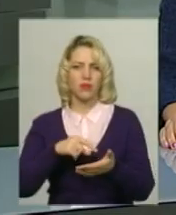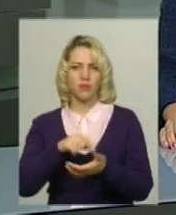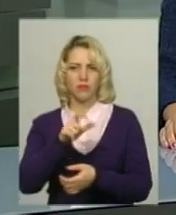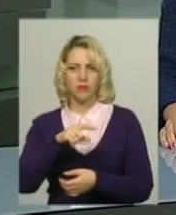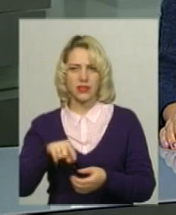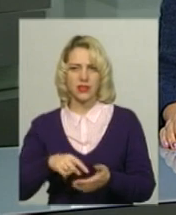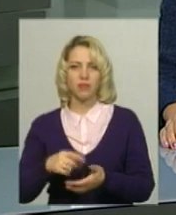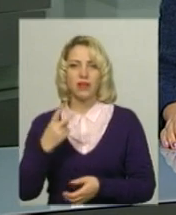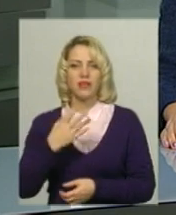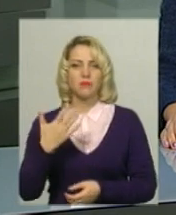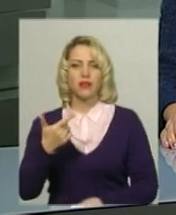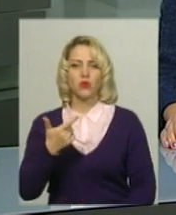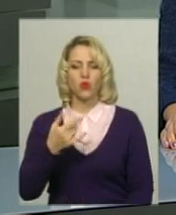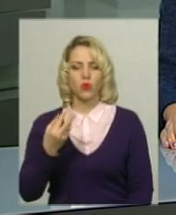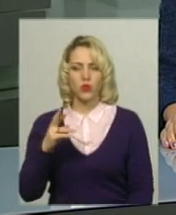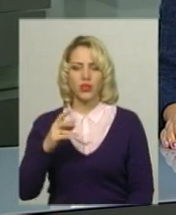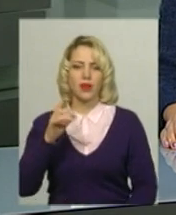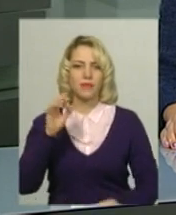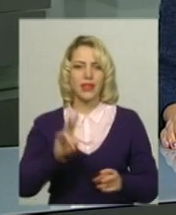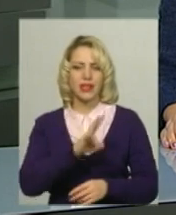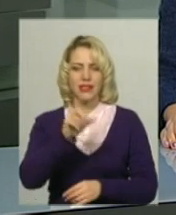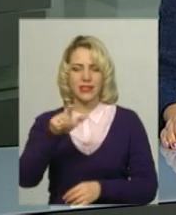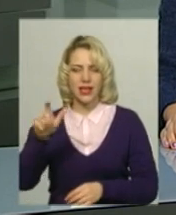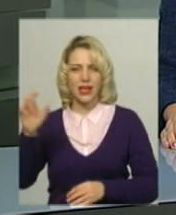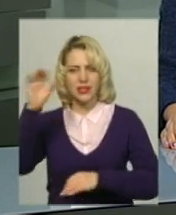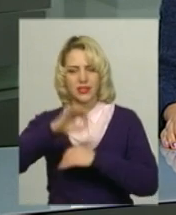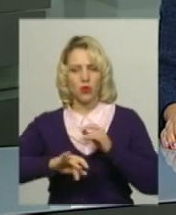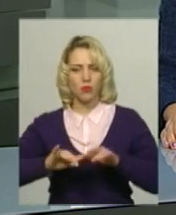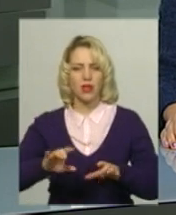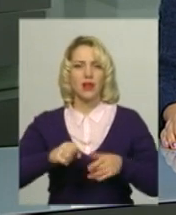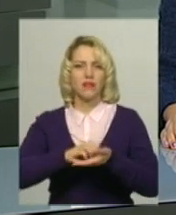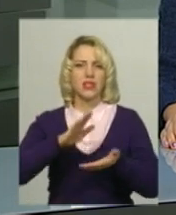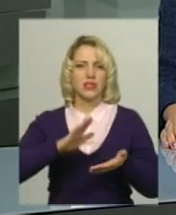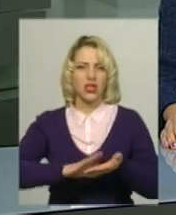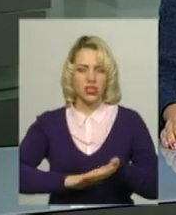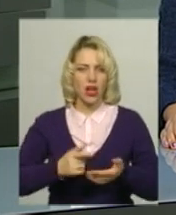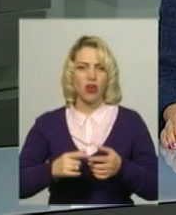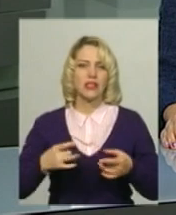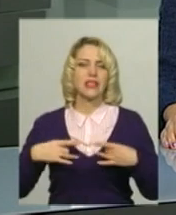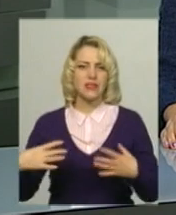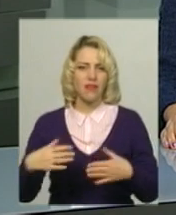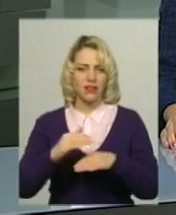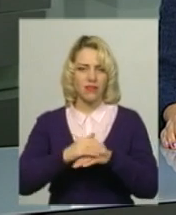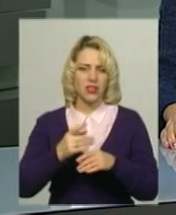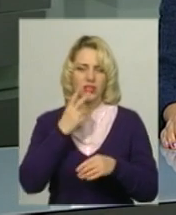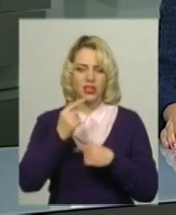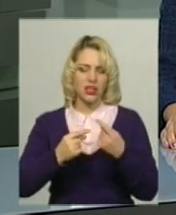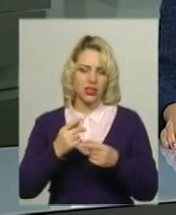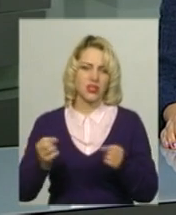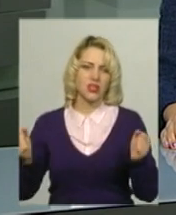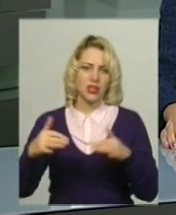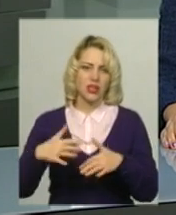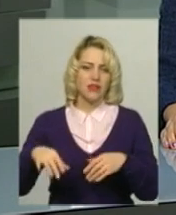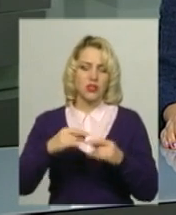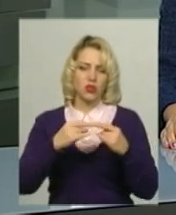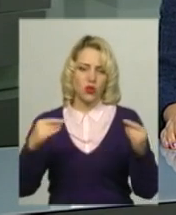Сьогодні, 25 грудня, християни західного обряду відзначають різдво Христова. За традицією, у святвечер уся родина збирається за столом. Перед